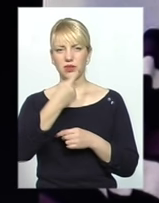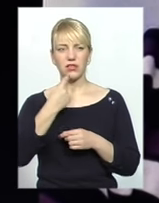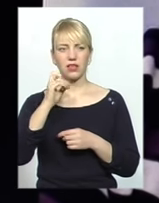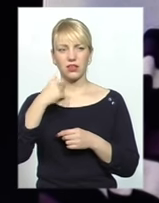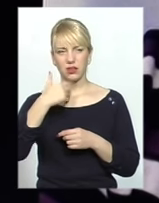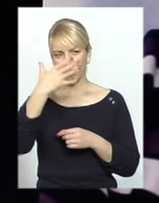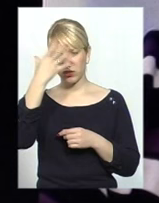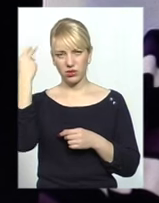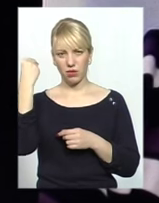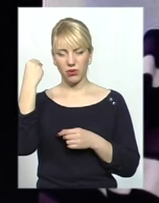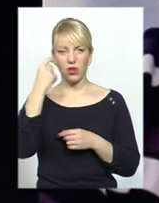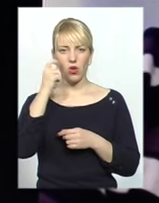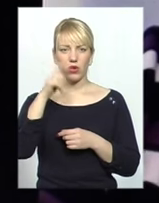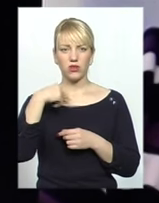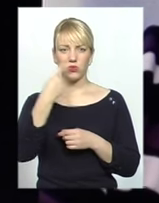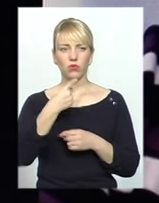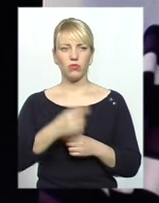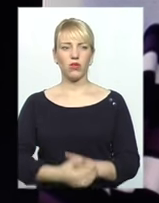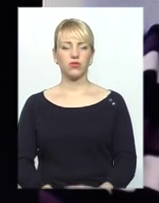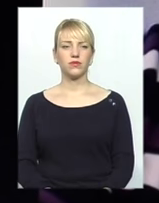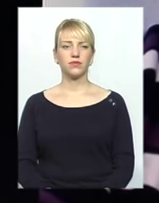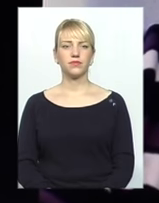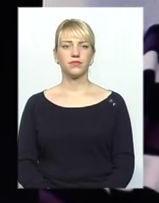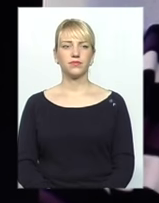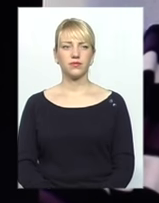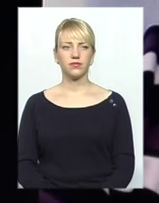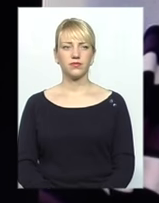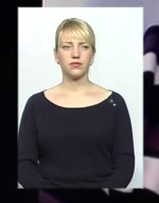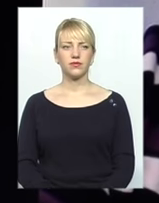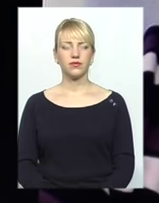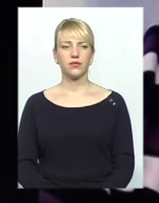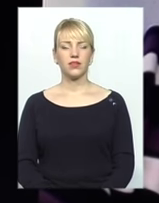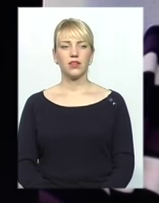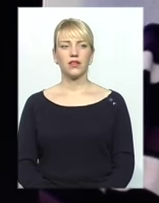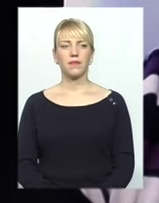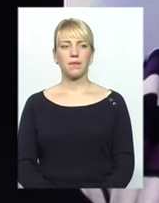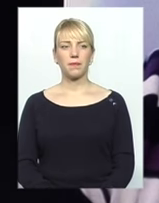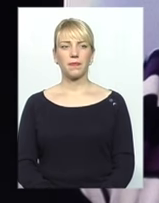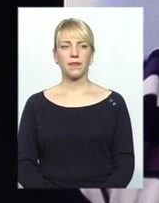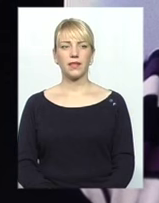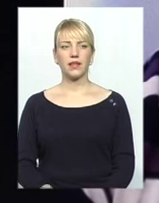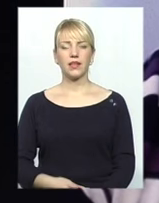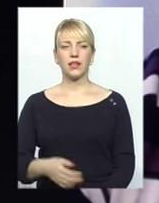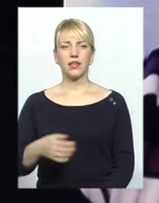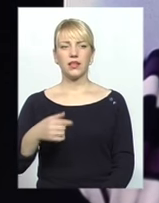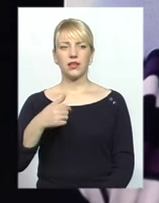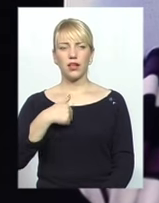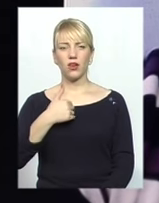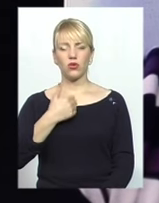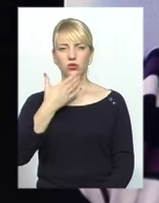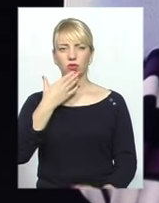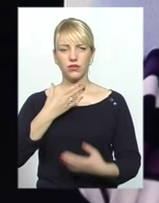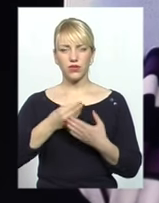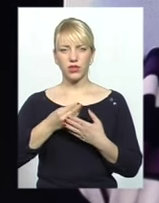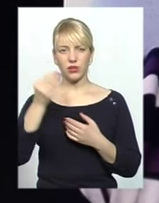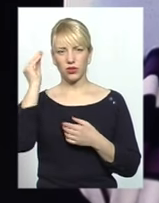забуд вже українською. Так, ми розуміємо. Ви мене пробачили. Я все-таки вискрою свою точку зрення,